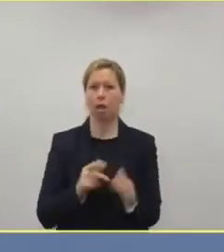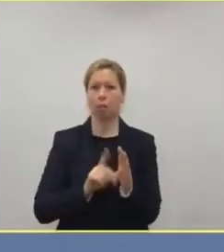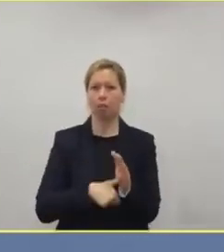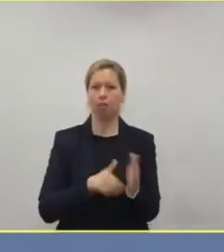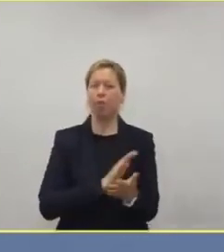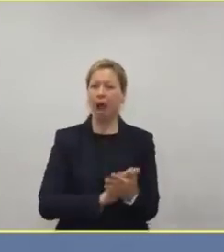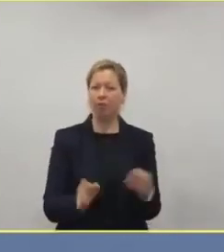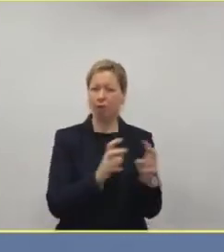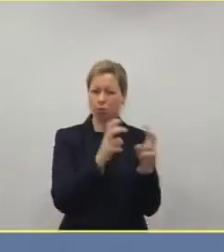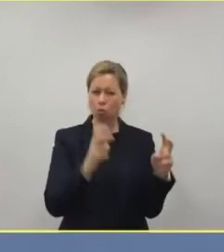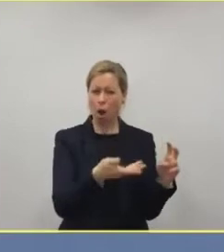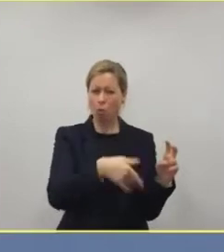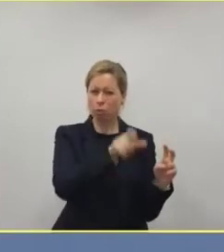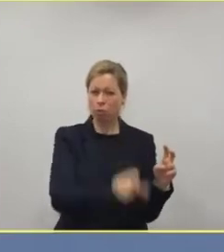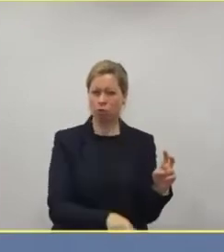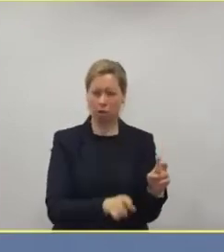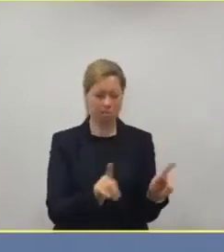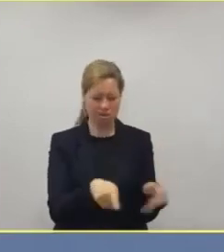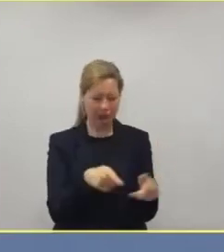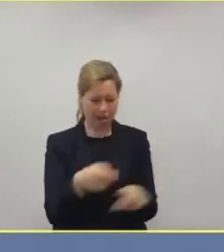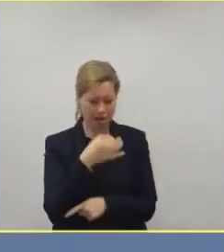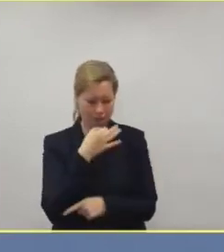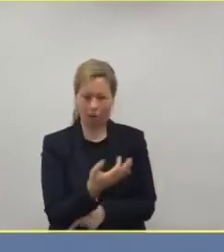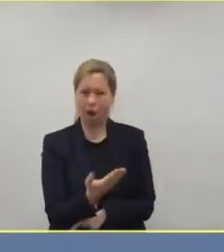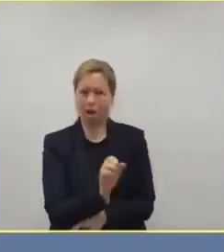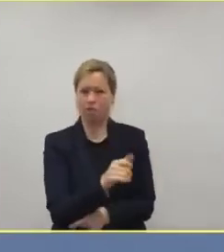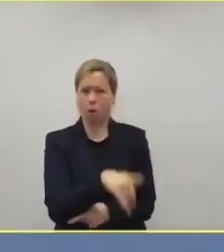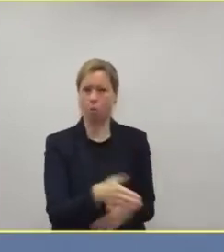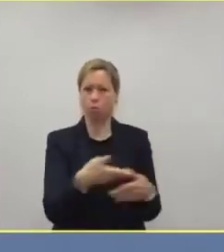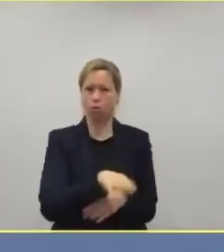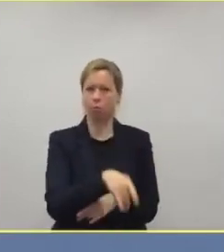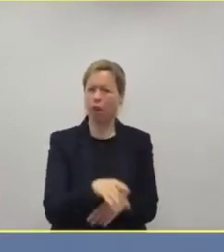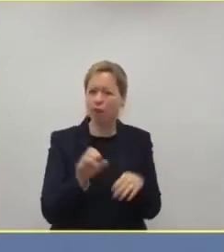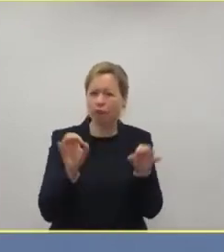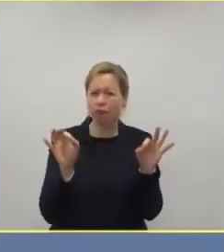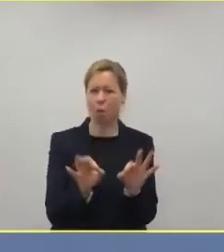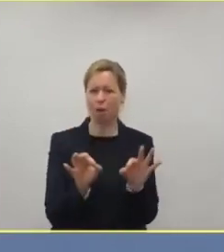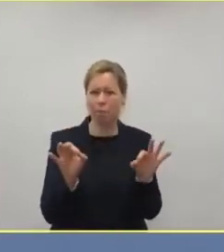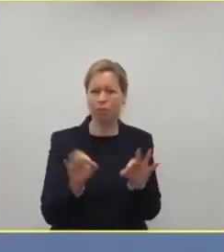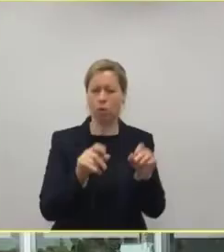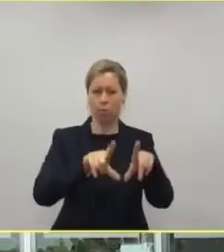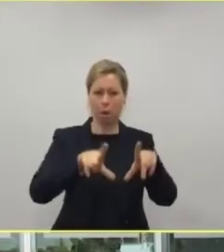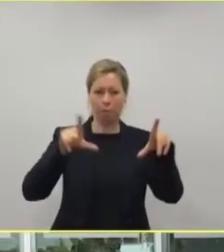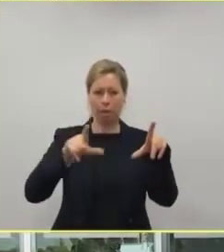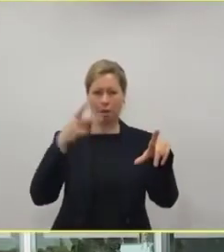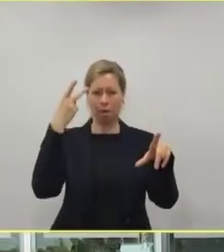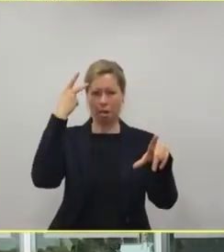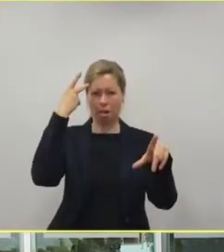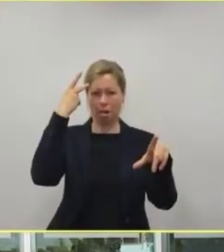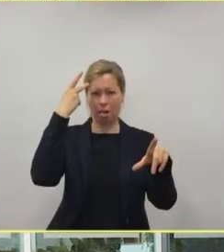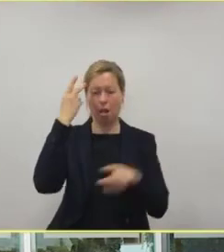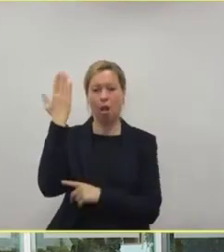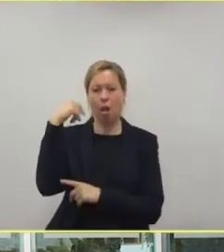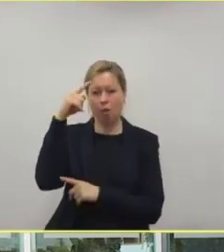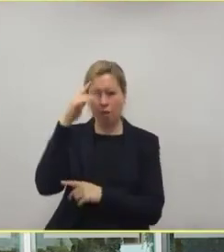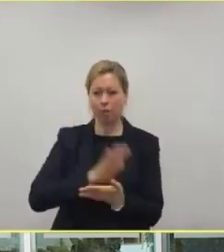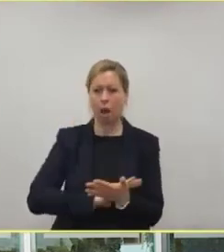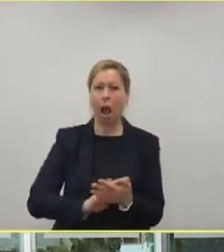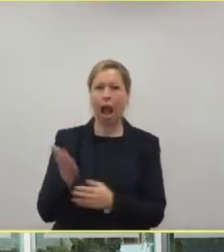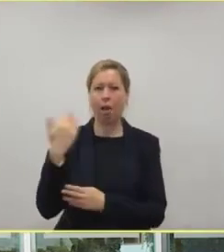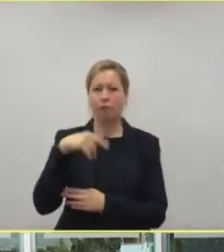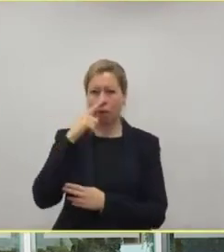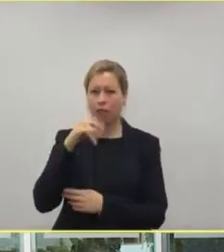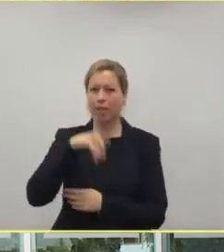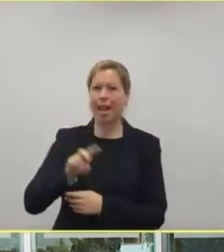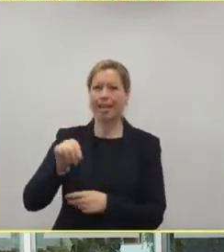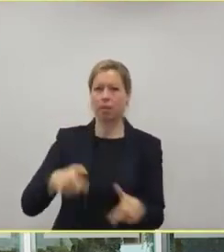gar keiner nachgeschaut. Das ist eine riesen Dunkelziffer. Und ich muss Ihnen, diese furchtbaren Bilder, die haben Sie vor Augen, wo ein großes Loch aufgemacht wurde in Manhattan und